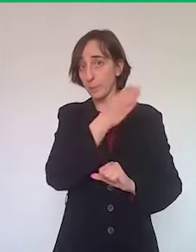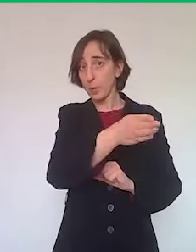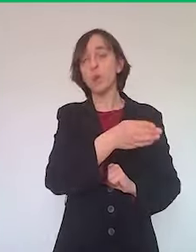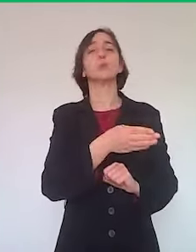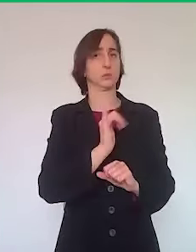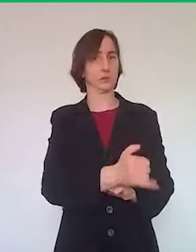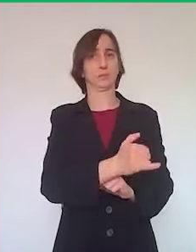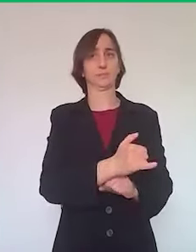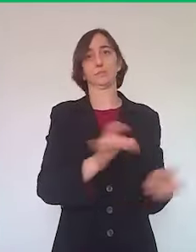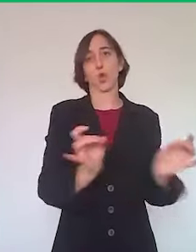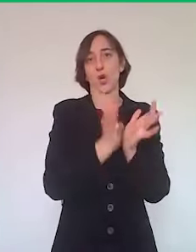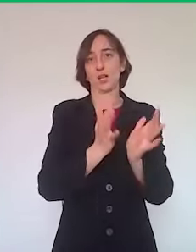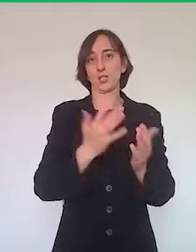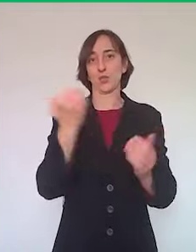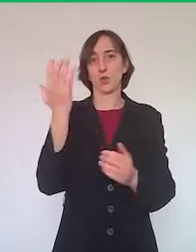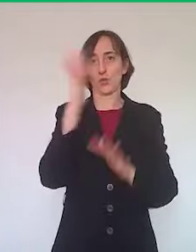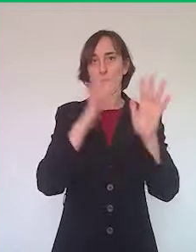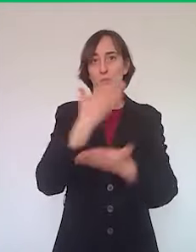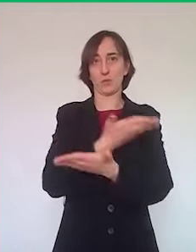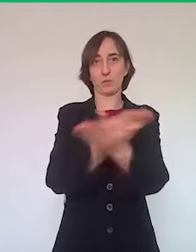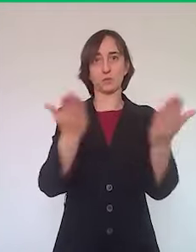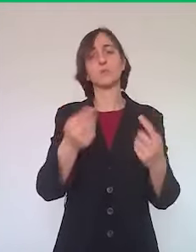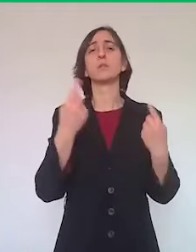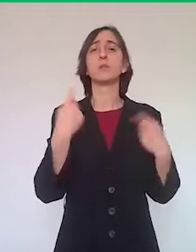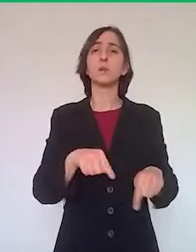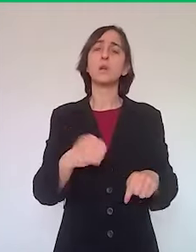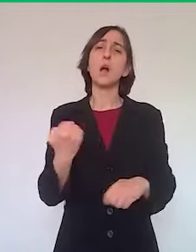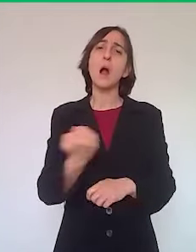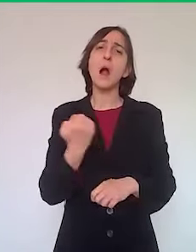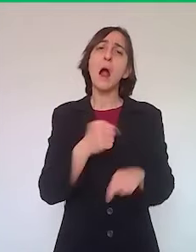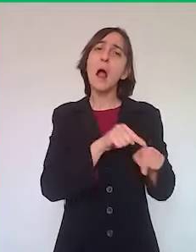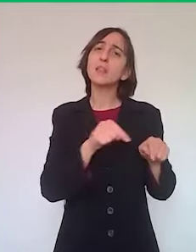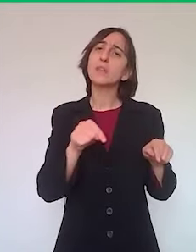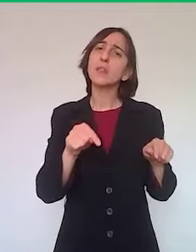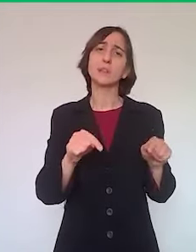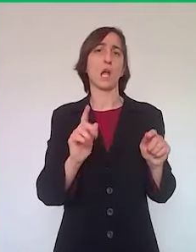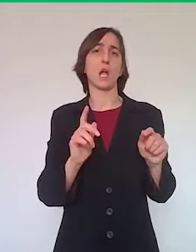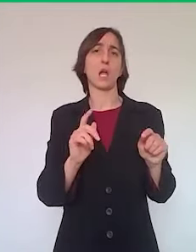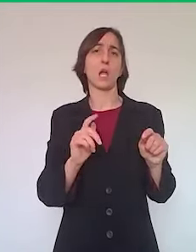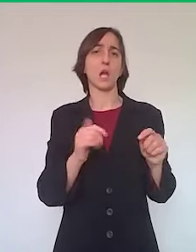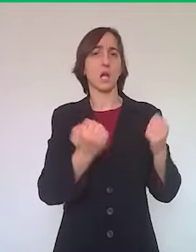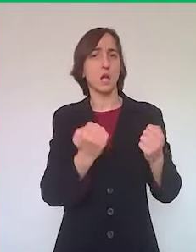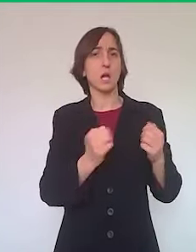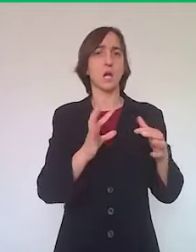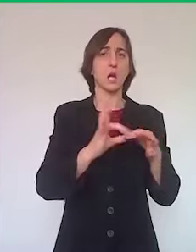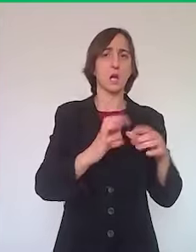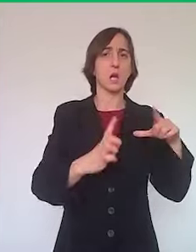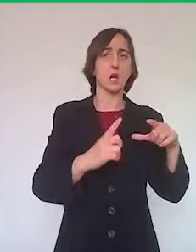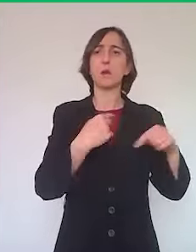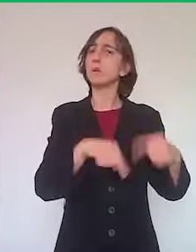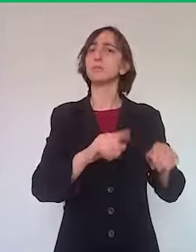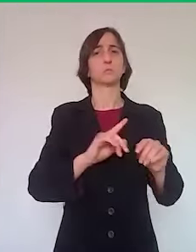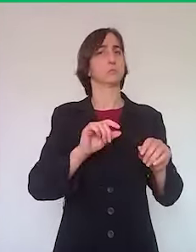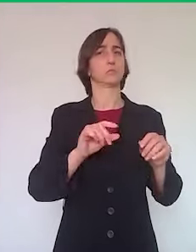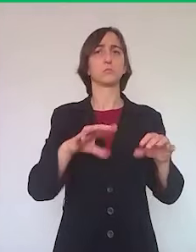cittadini. Questo tipo di attività in generale non è mai stato sospeso e quindi è possibile farlo, anzi,